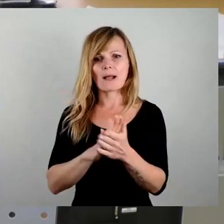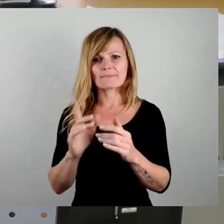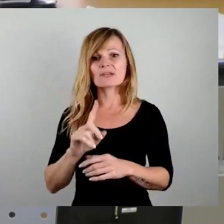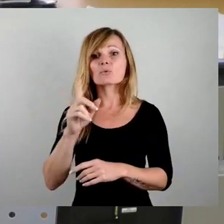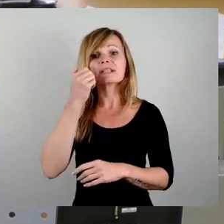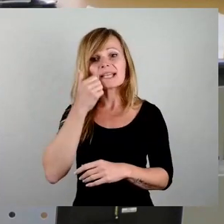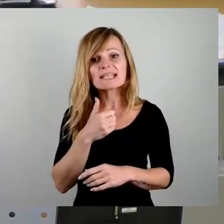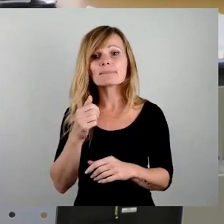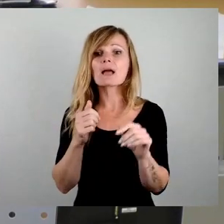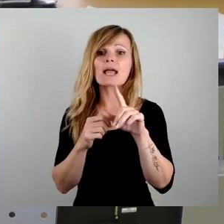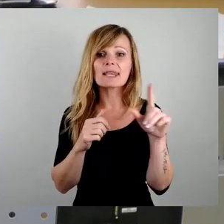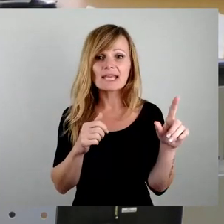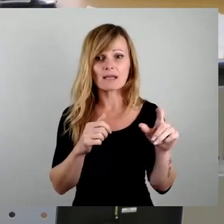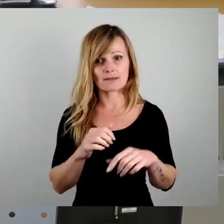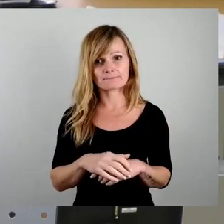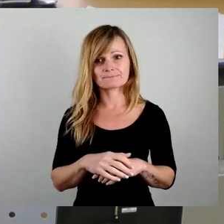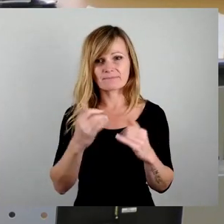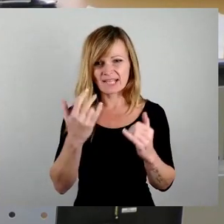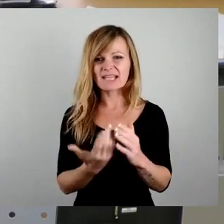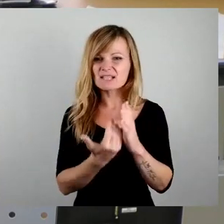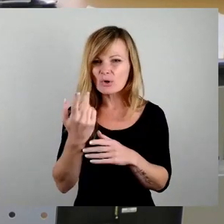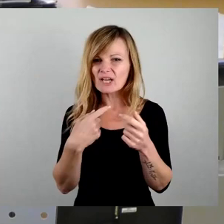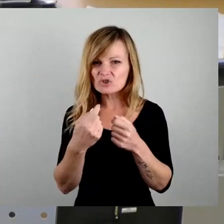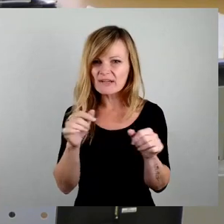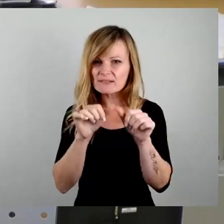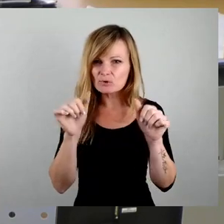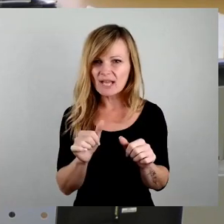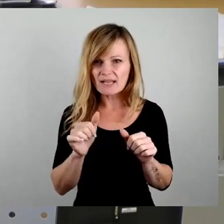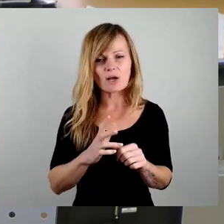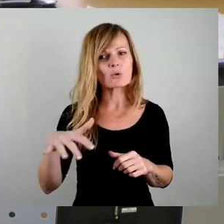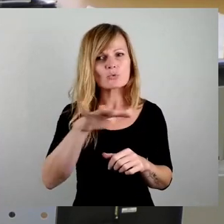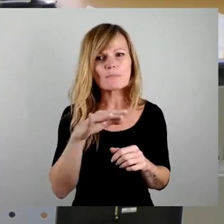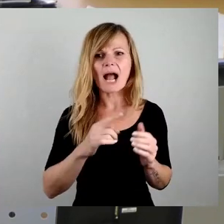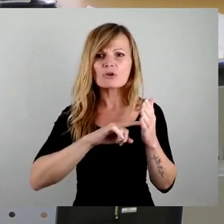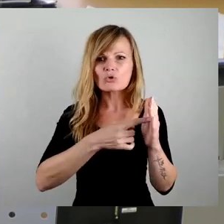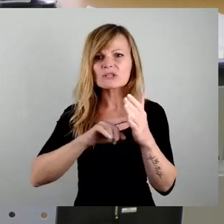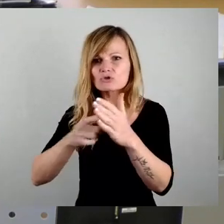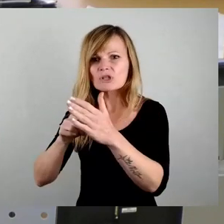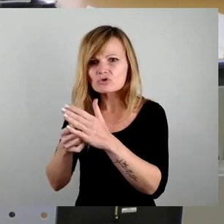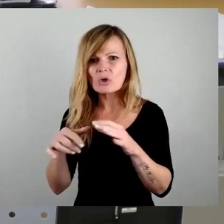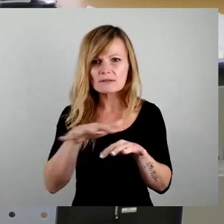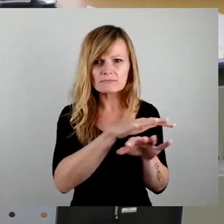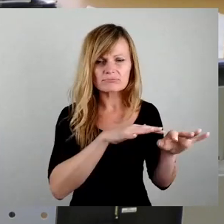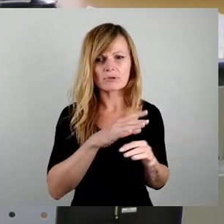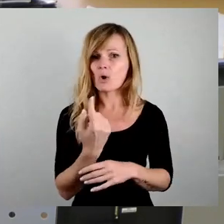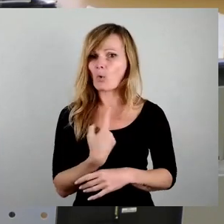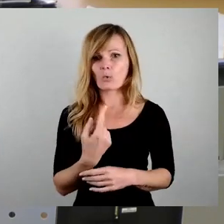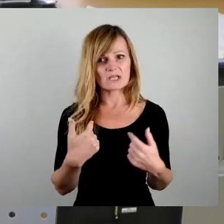ist das jetzt das neue Geschäftsmodell, sich überall zu verschulden? Unseres ist es nicht, nein.